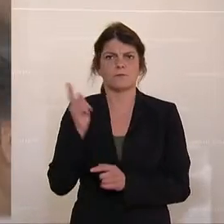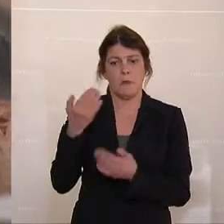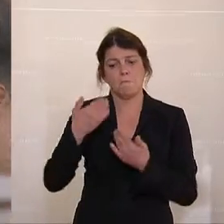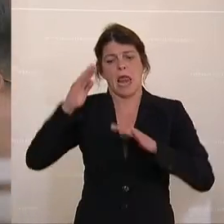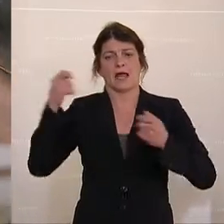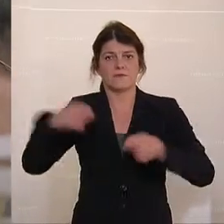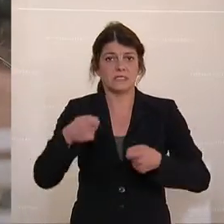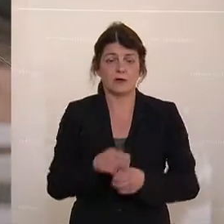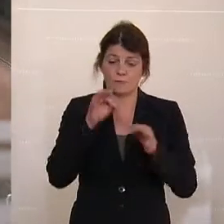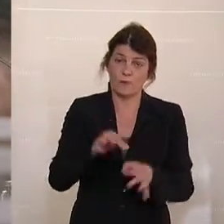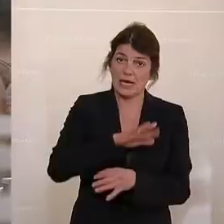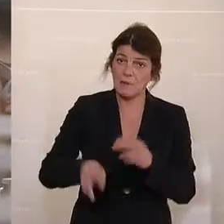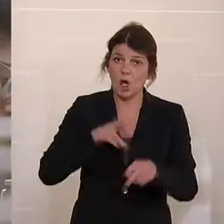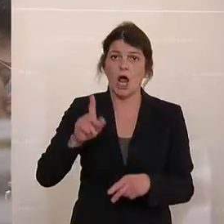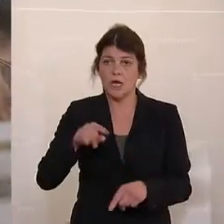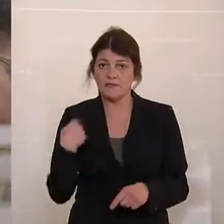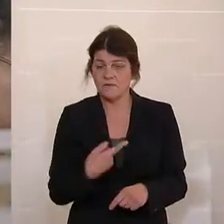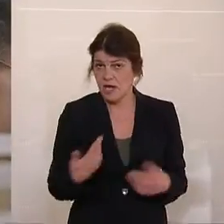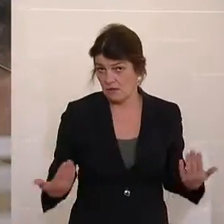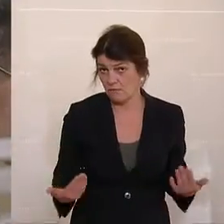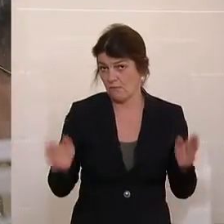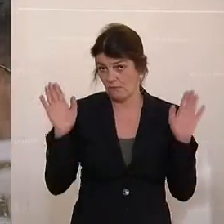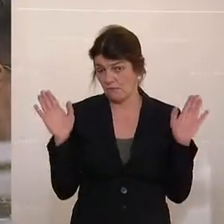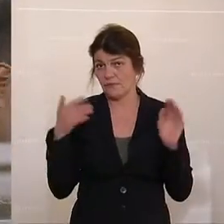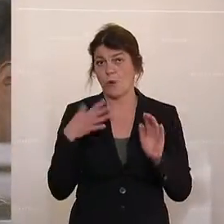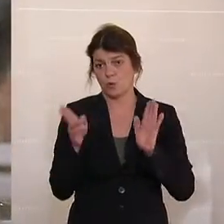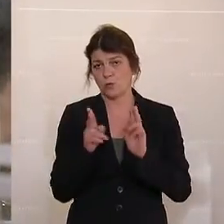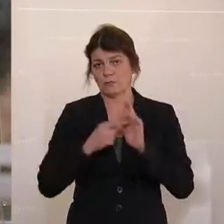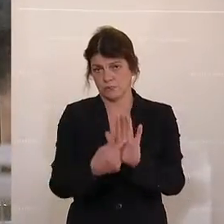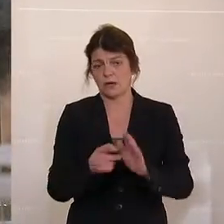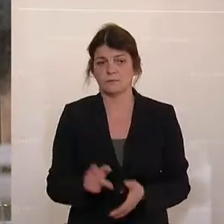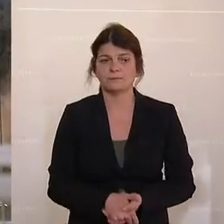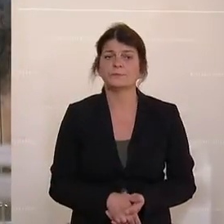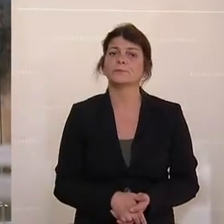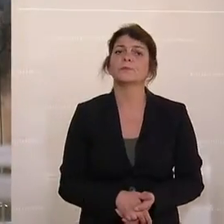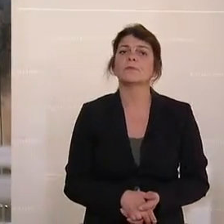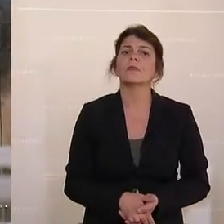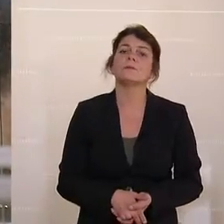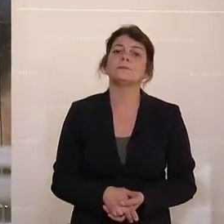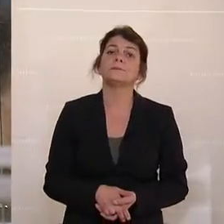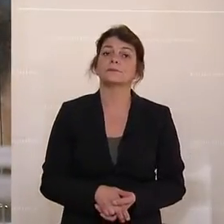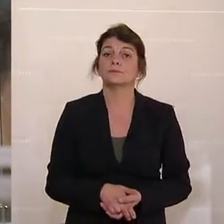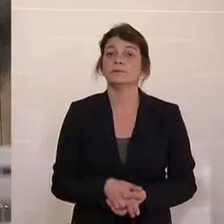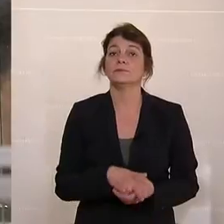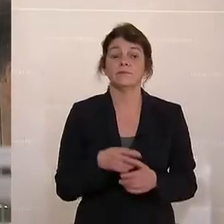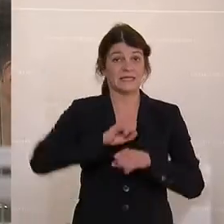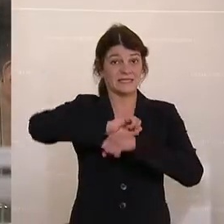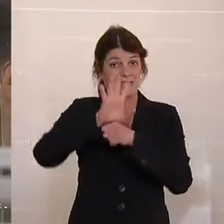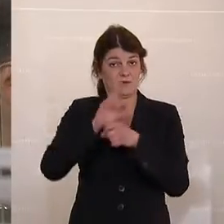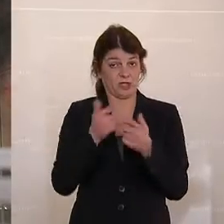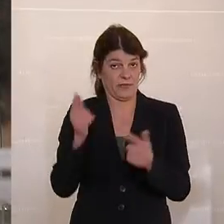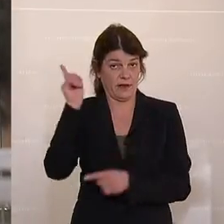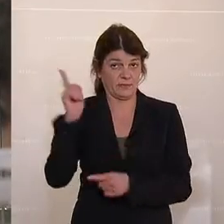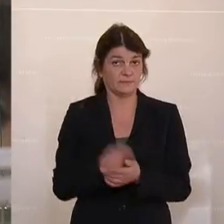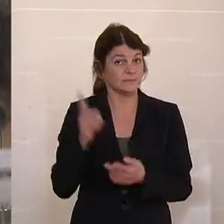investiert haben in Kinderbetreuung als wir. Ich darf Ihnen das kurz darstellen, die skandinavischen Länder